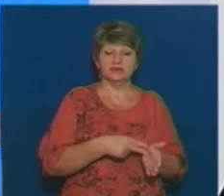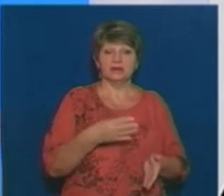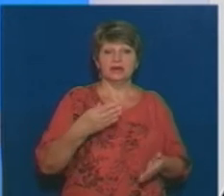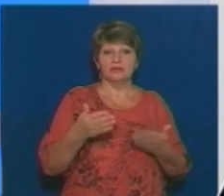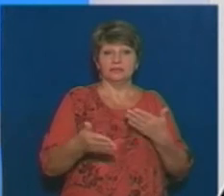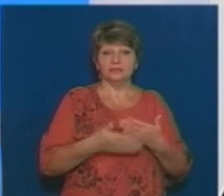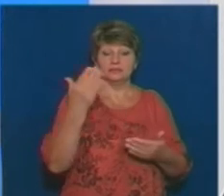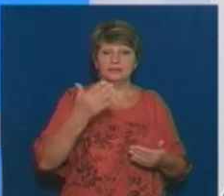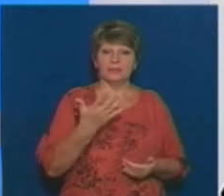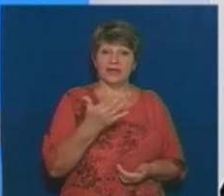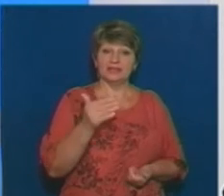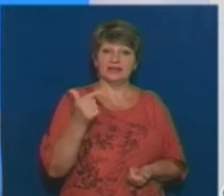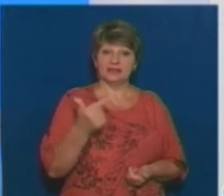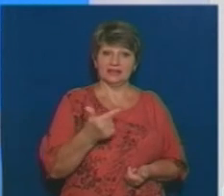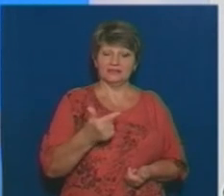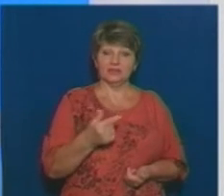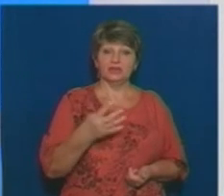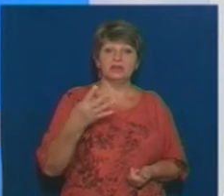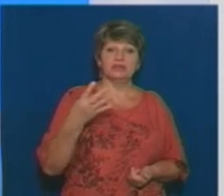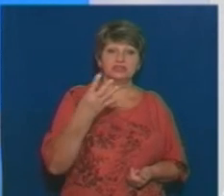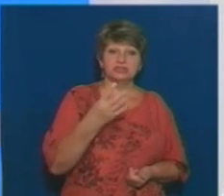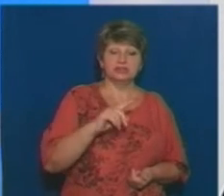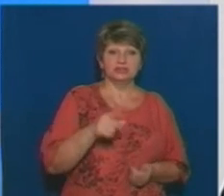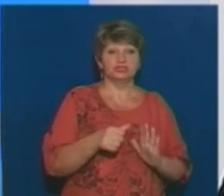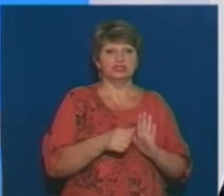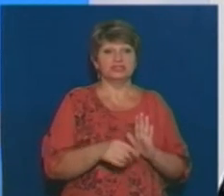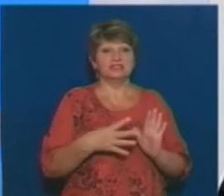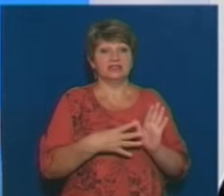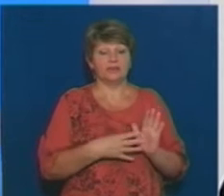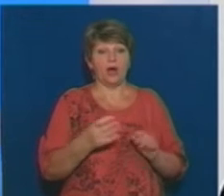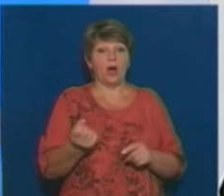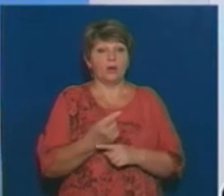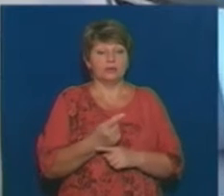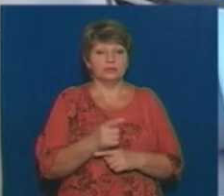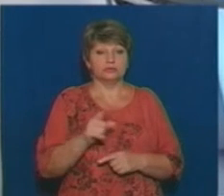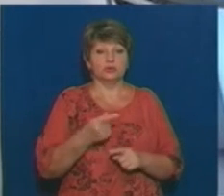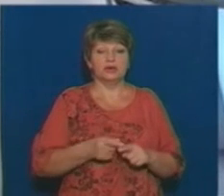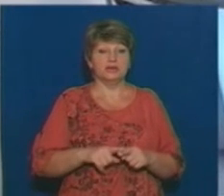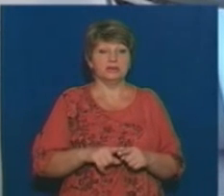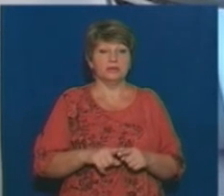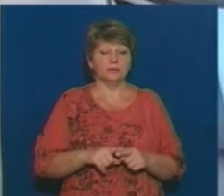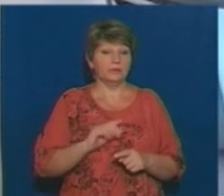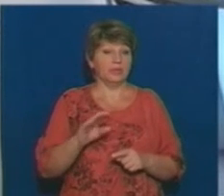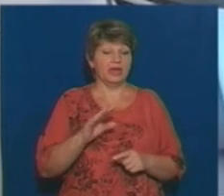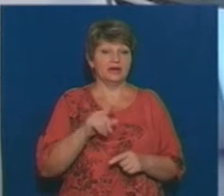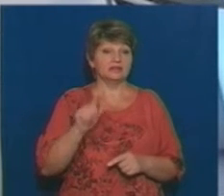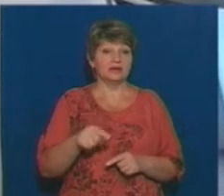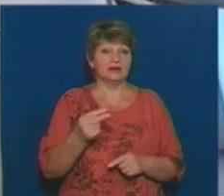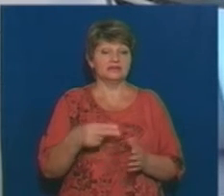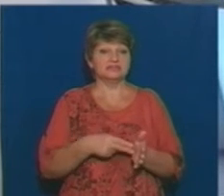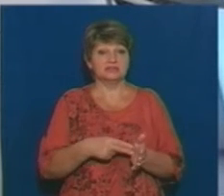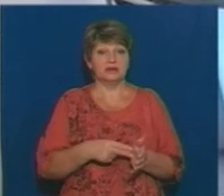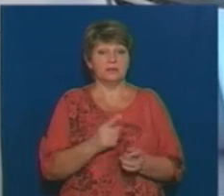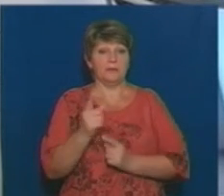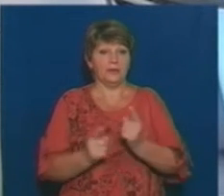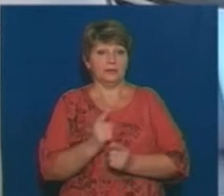майже до 5 гривень, більше, щас, там, 4,69, а потім виявляється, що возили не по тим цінам. Тобто, ціни постійно змінюються. Це теж якісь певні, ну,